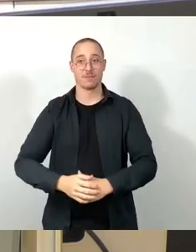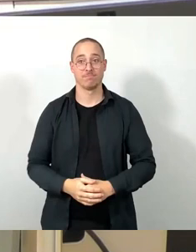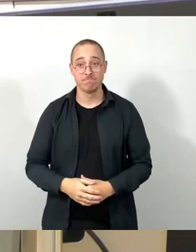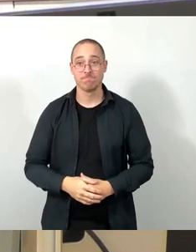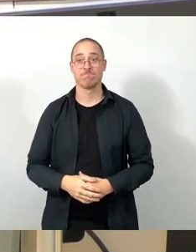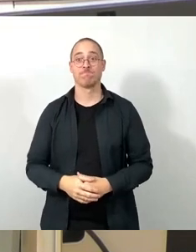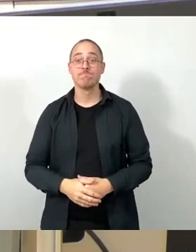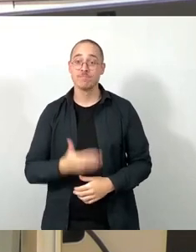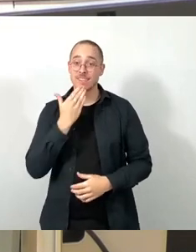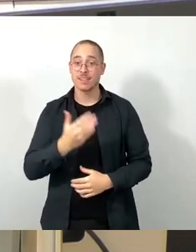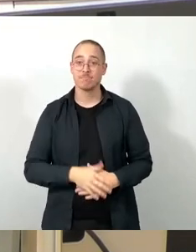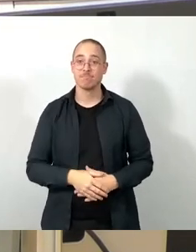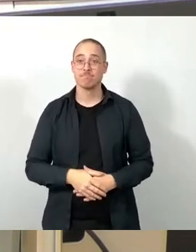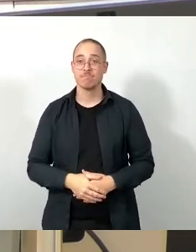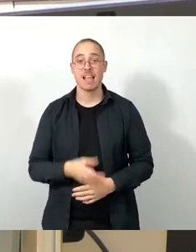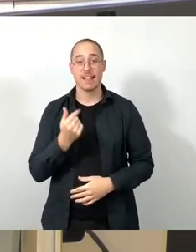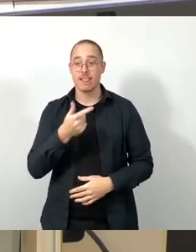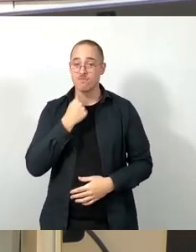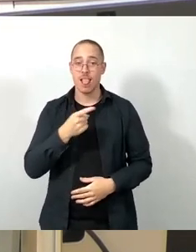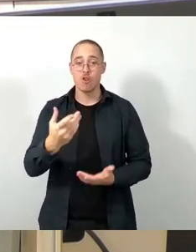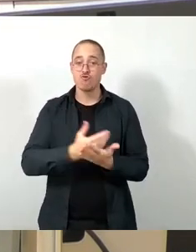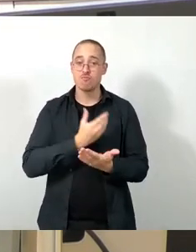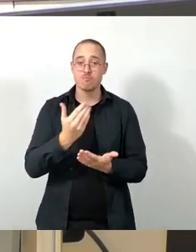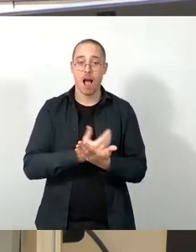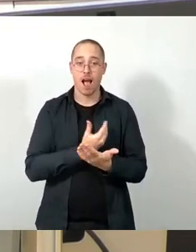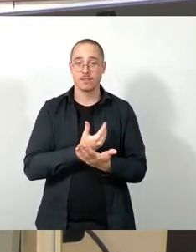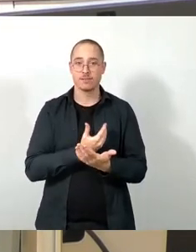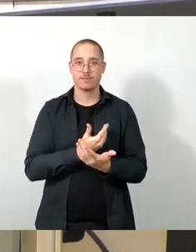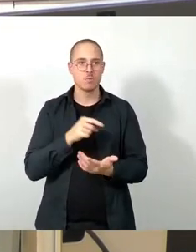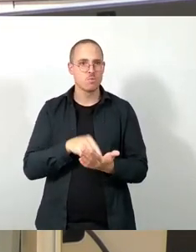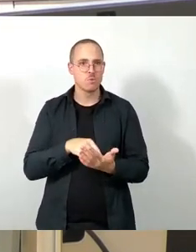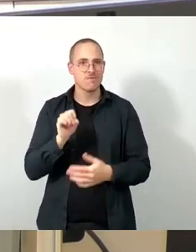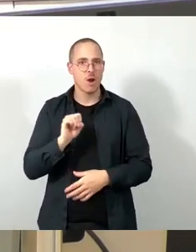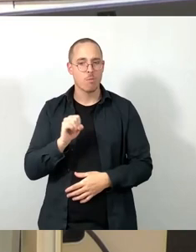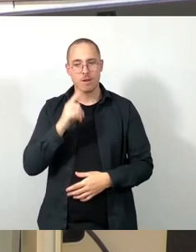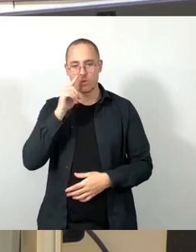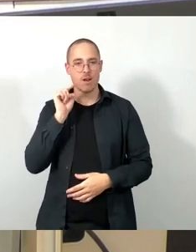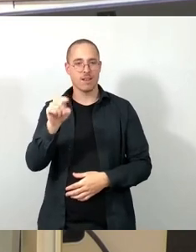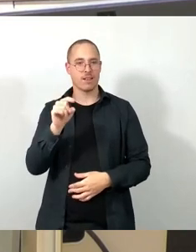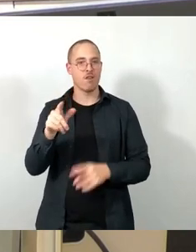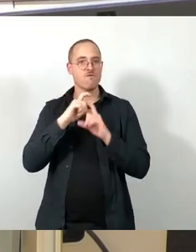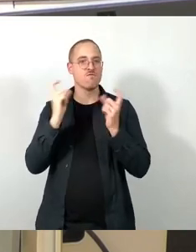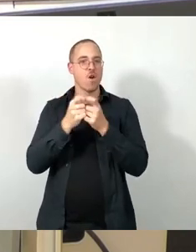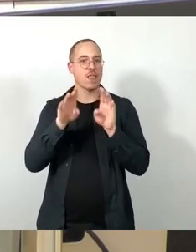einsparen wollen, indem Sie nur der Finanzierung des Volkshauses Kota zustimmen,